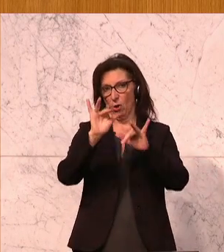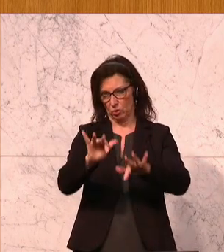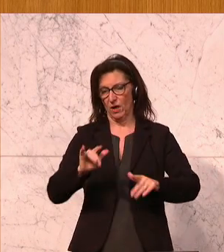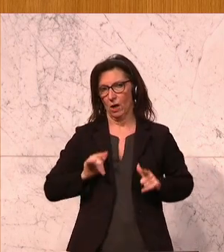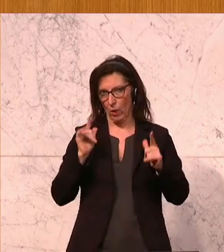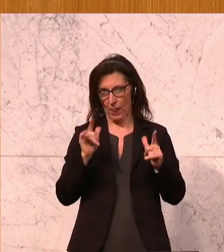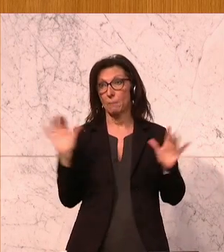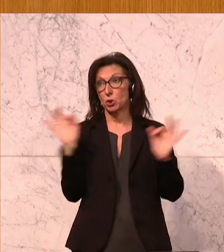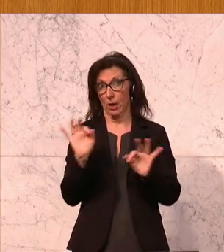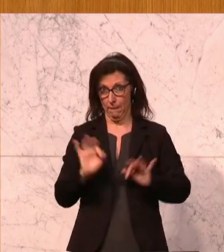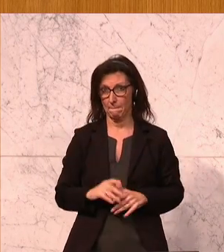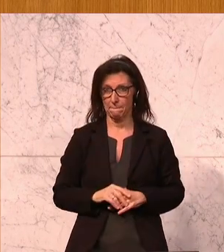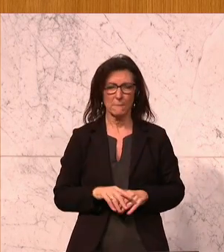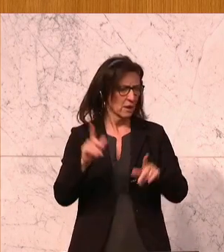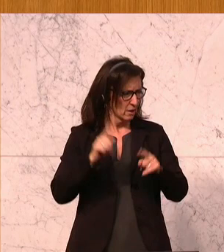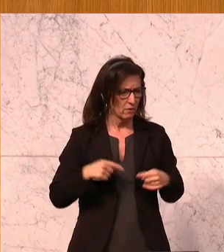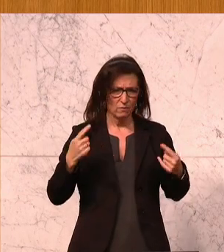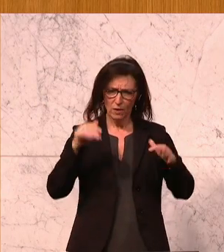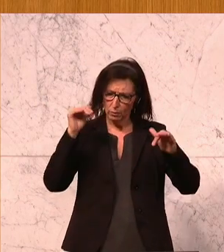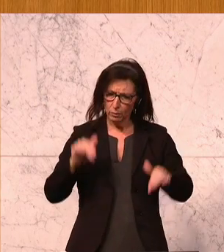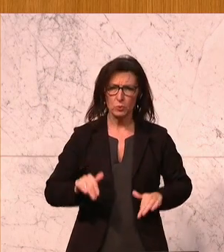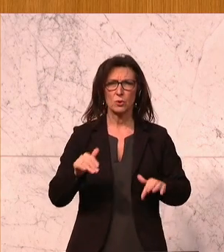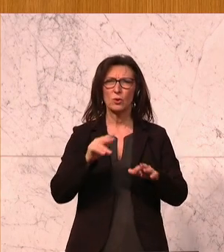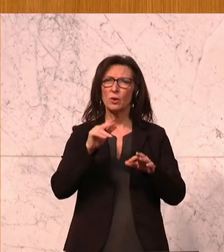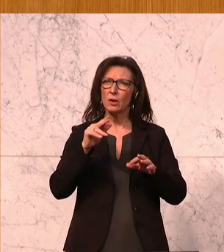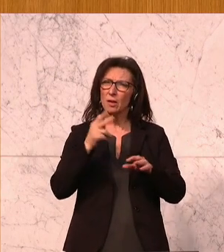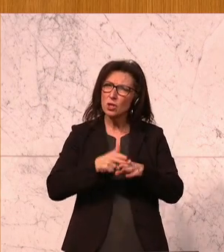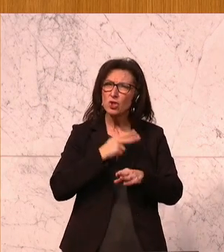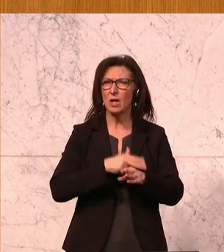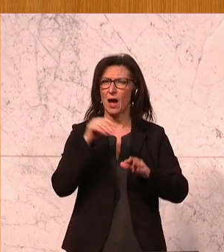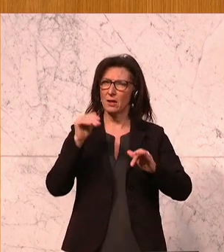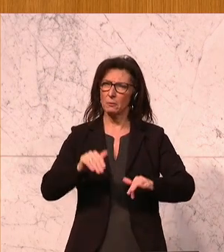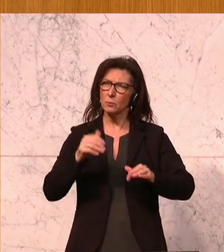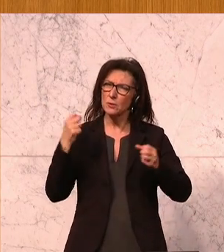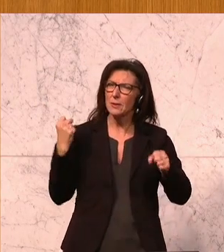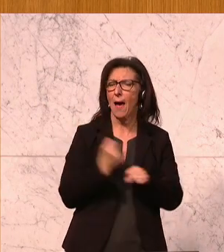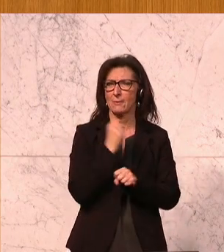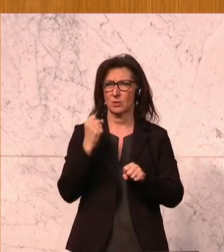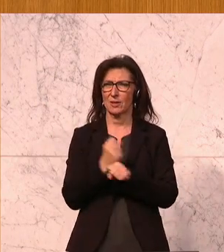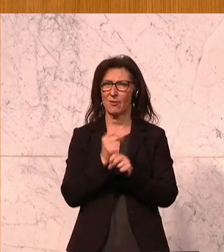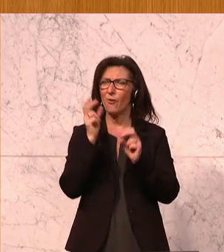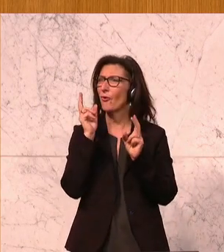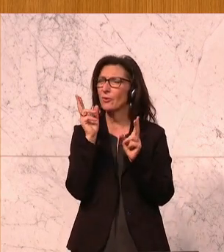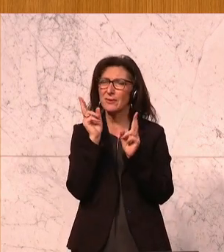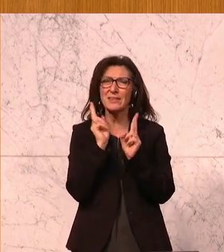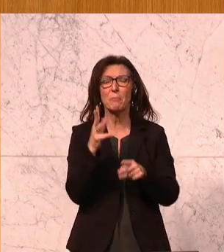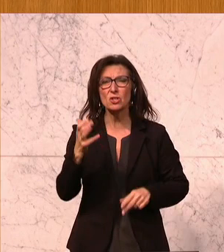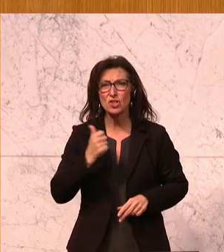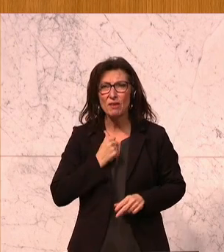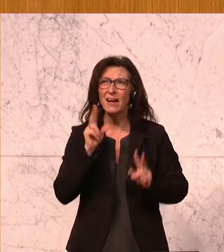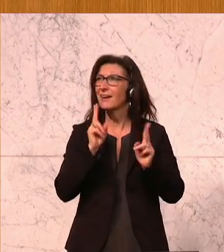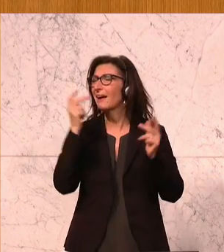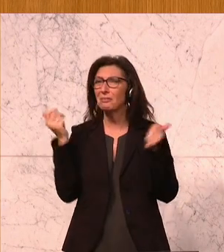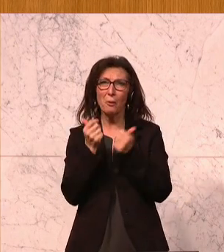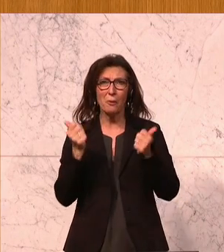Und tatsächlich, diese nationale Anstrengung, die muss uns gelingen. Und es kann großartig werden. Ich möchte jetzt auch